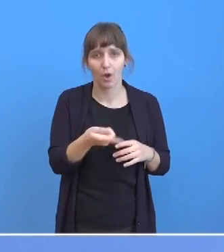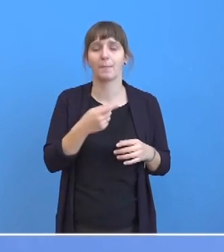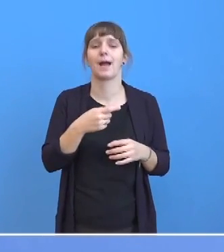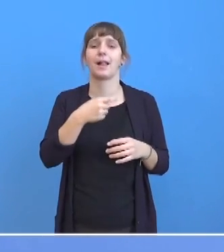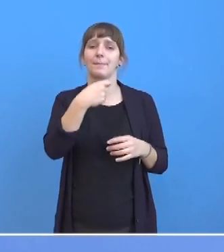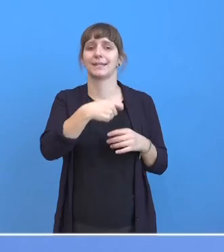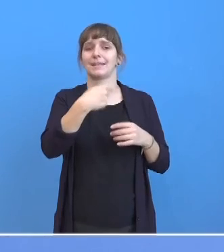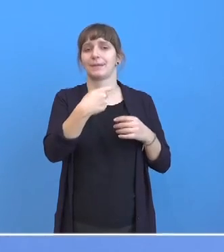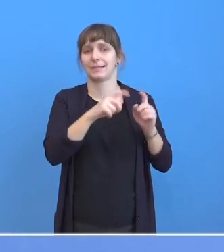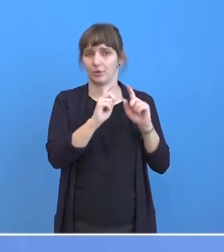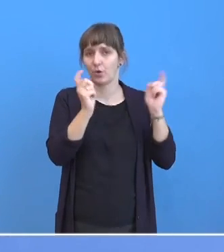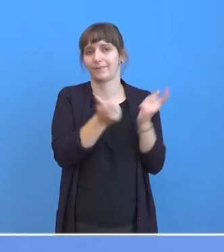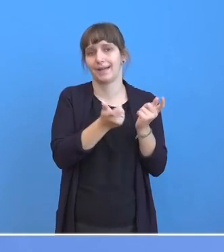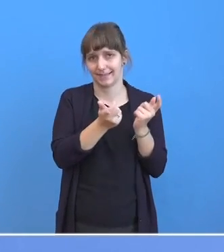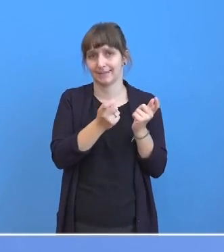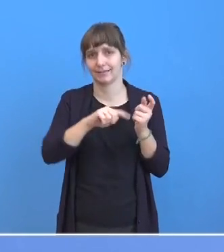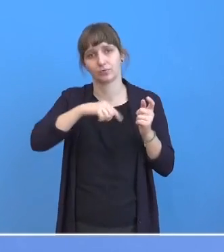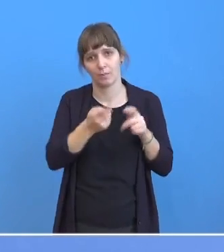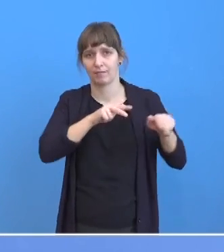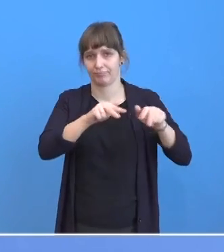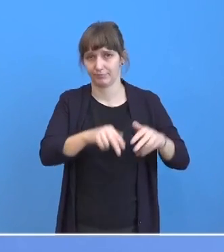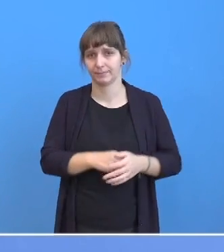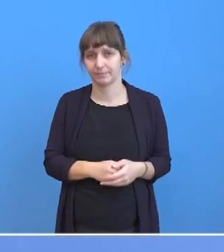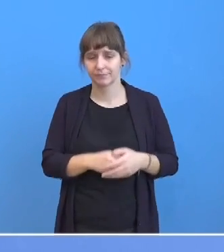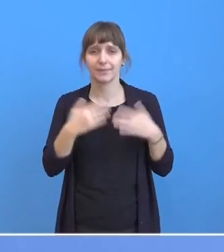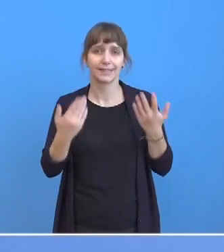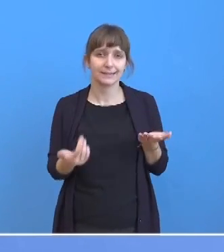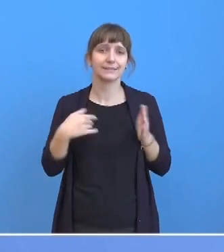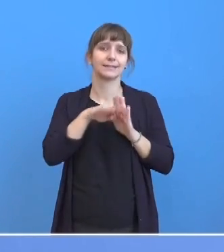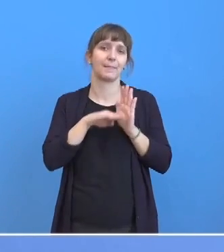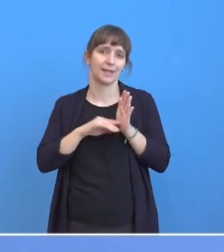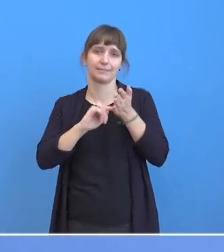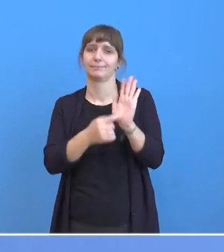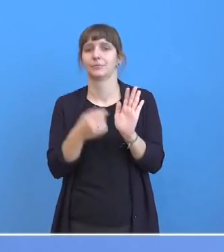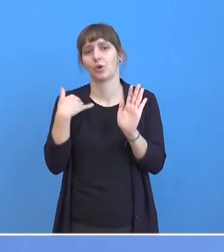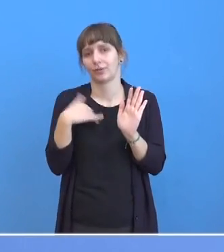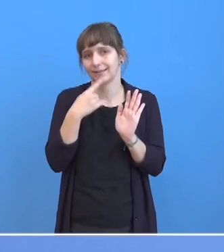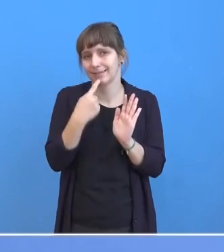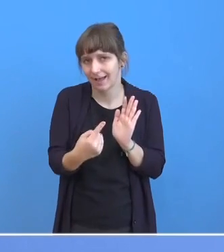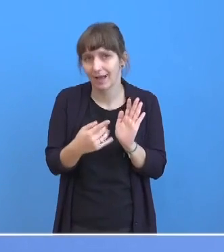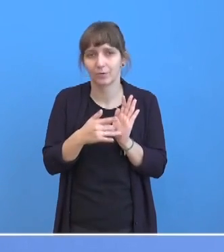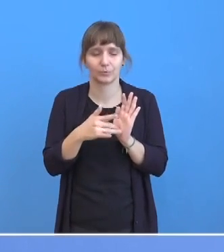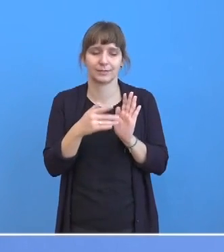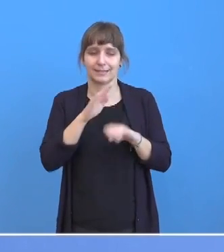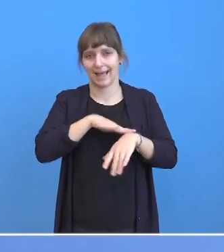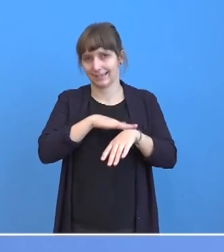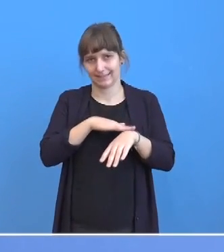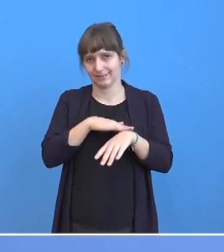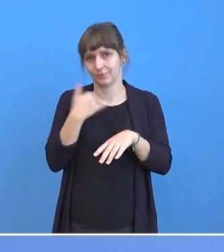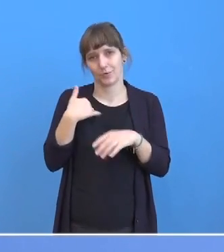stattfinden. Ich habe das jetzt in der Terminvorschau noch nicht angekündigt, weil da die Zeit noch nicht genau feststeht.